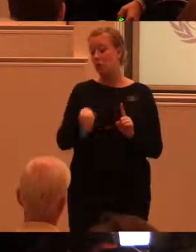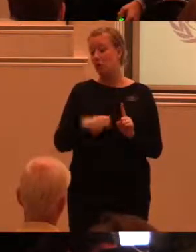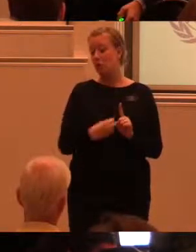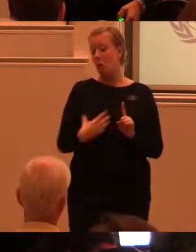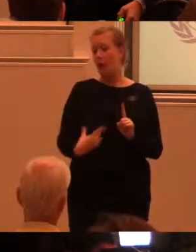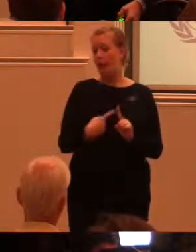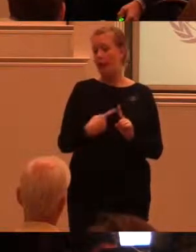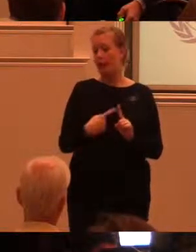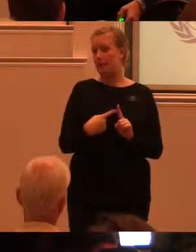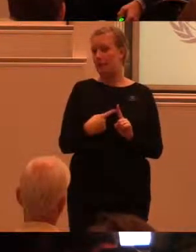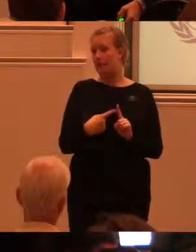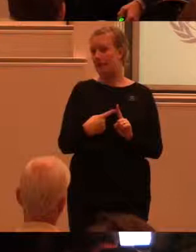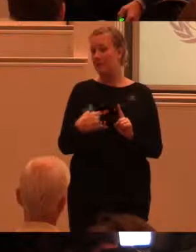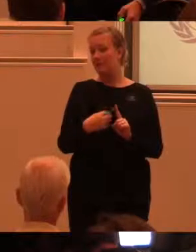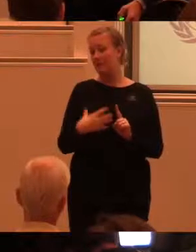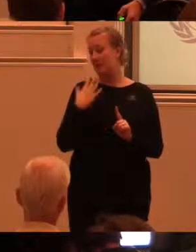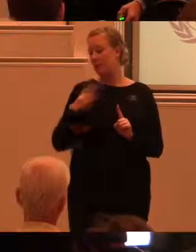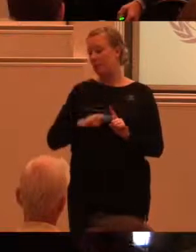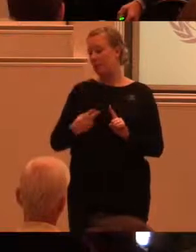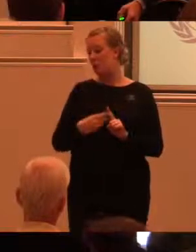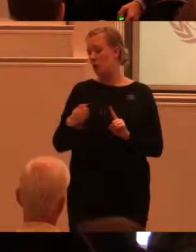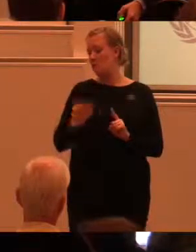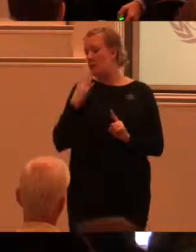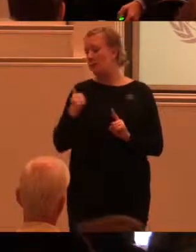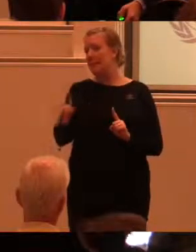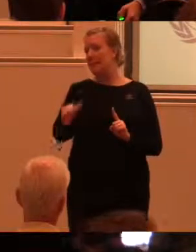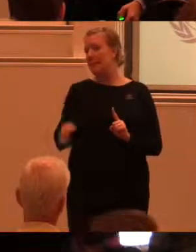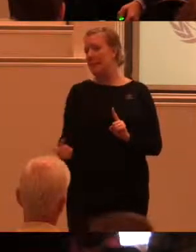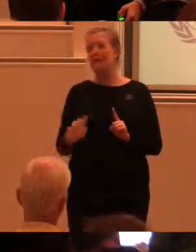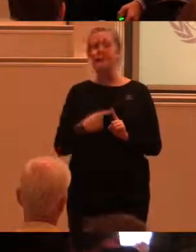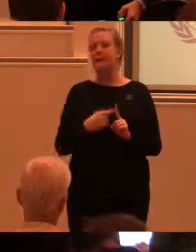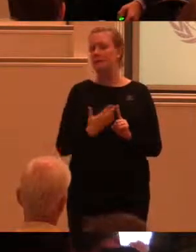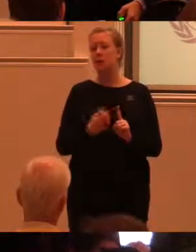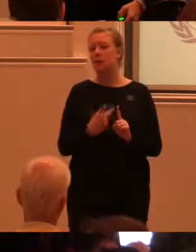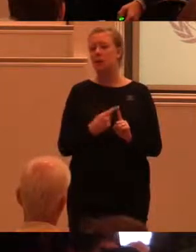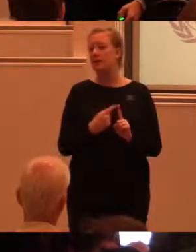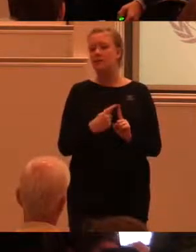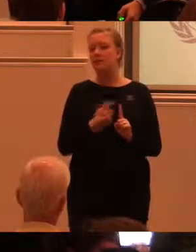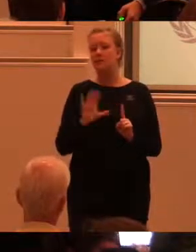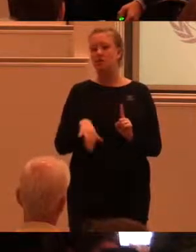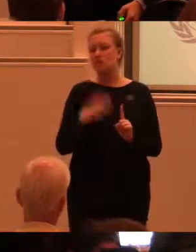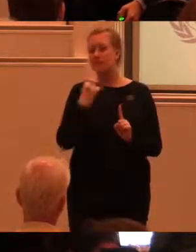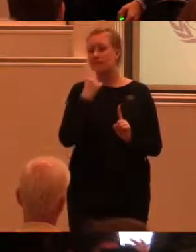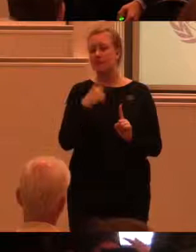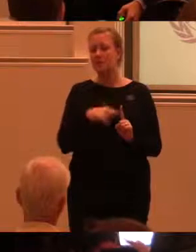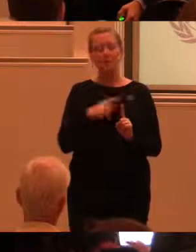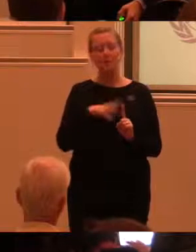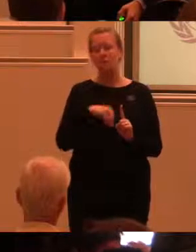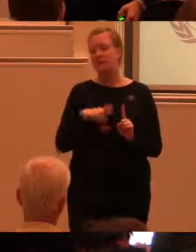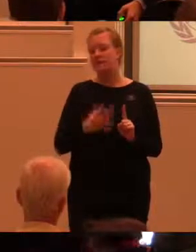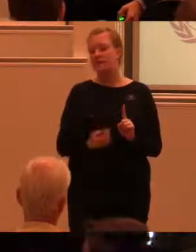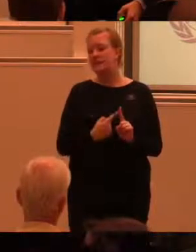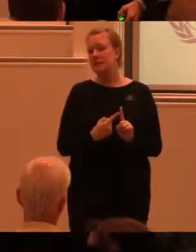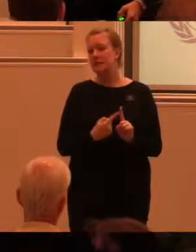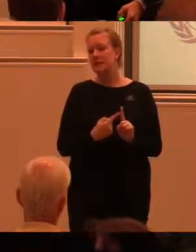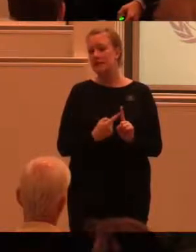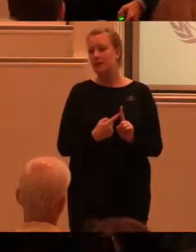inte systematiskt förbättra tillgängligheten. Det är inte okej för en stat att anföra budgetskäl för